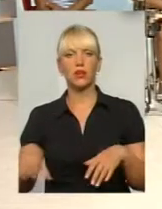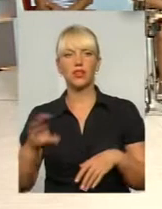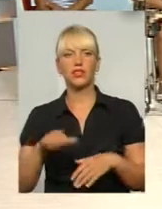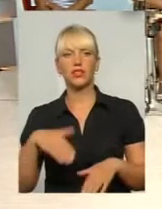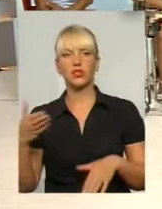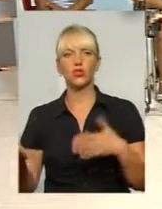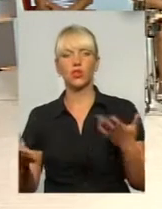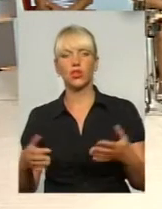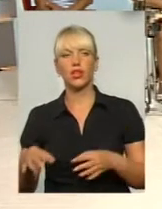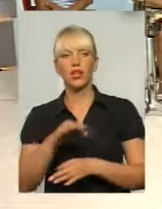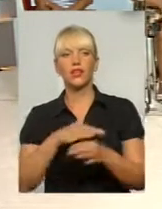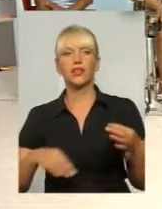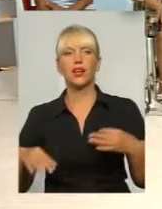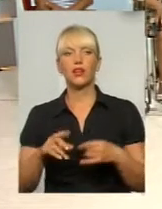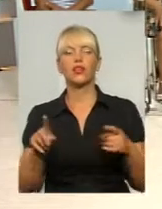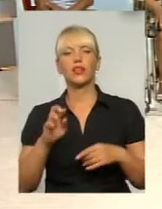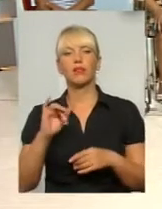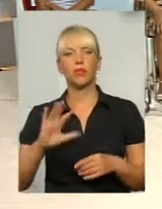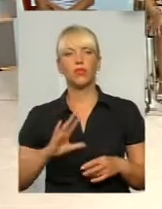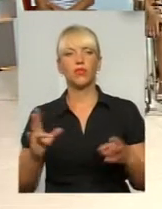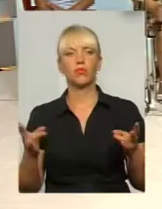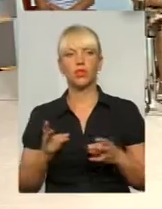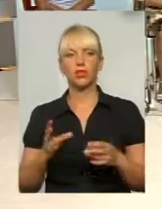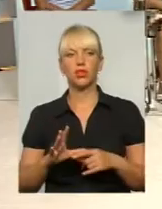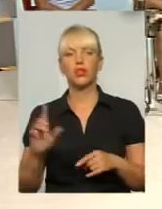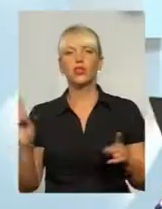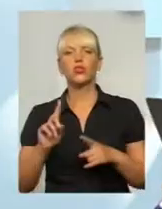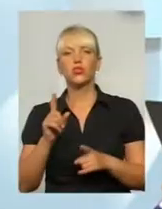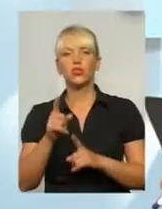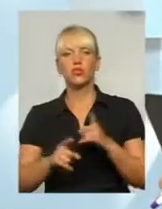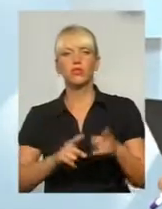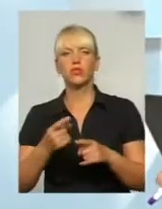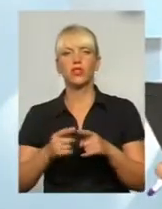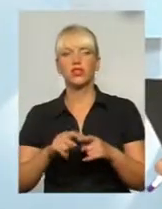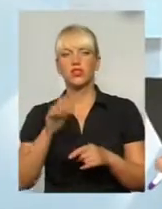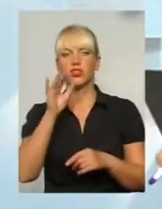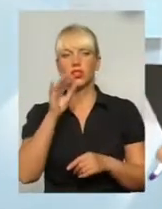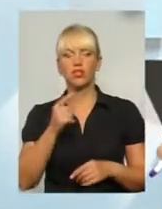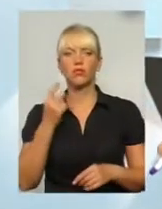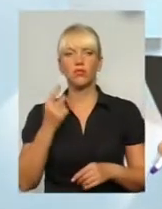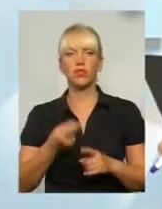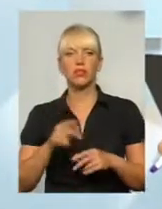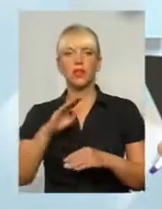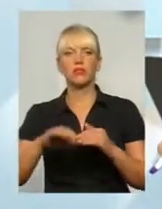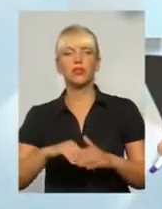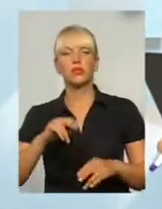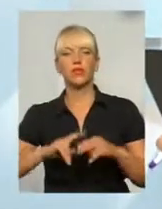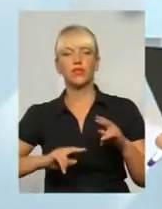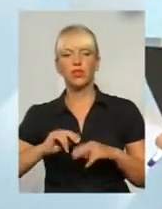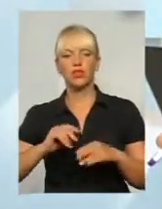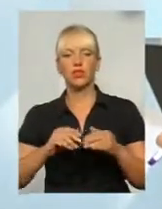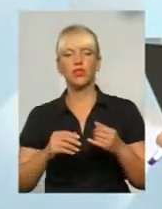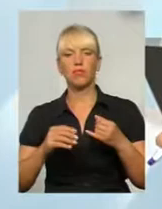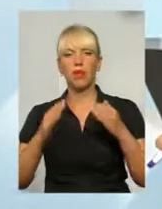діалогу, який мав би скластися. Що ж змінилось за цей час? Ну, по-перше, під будівництво притулку виділили